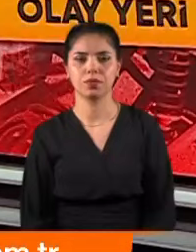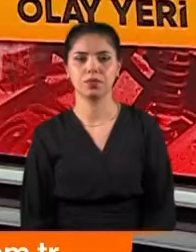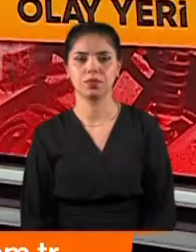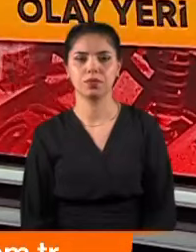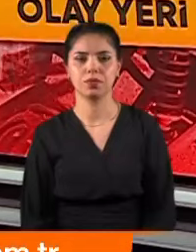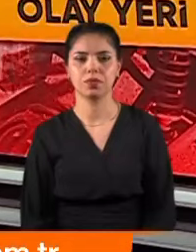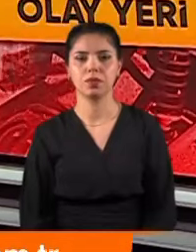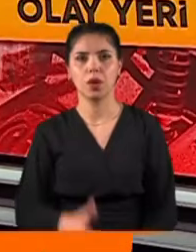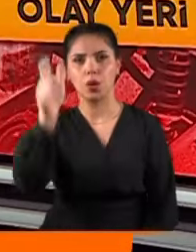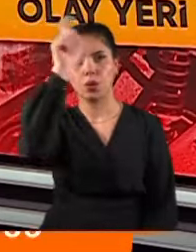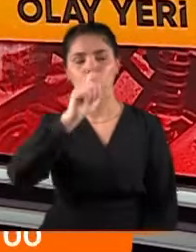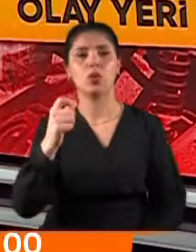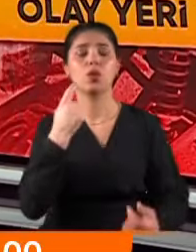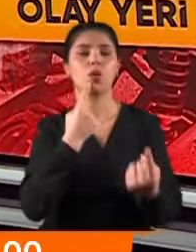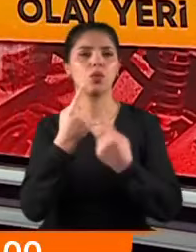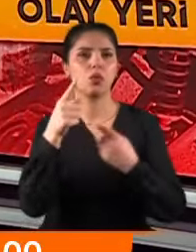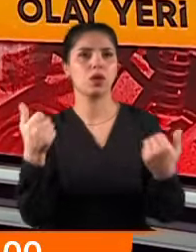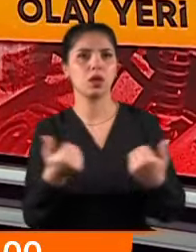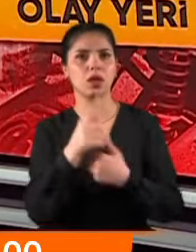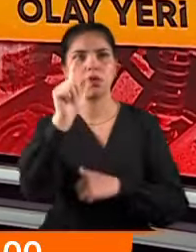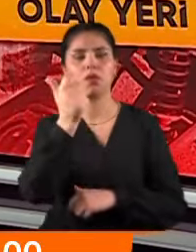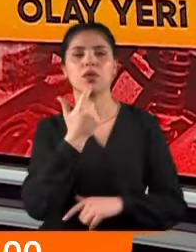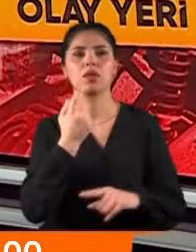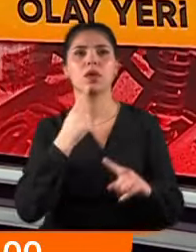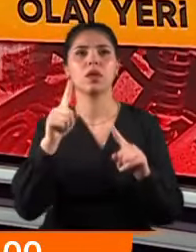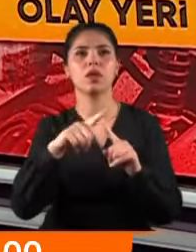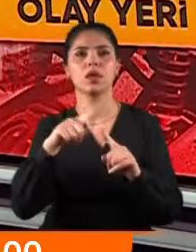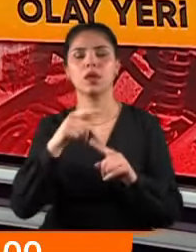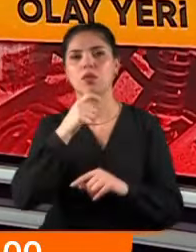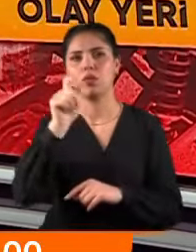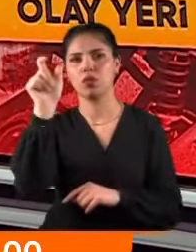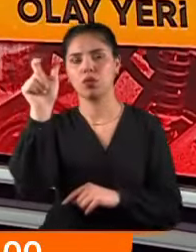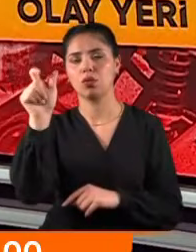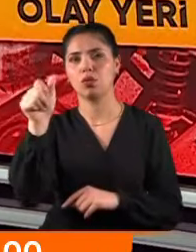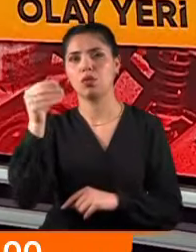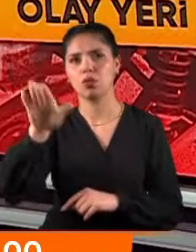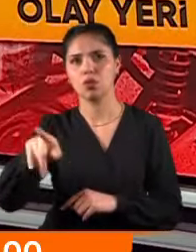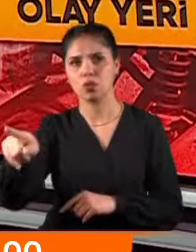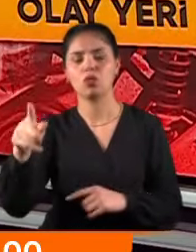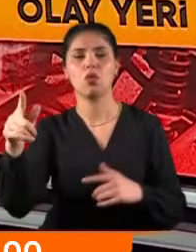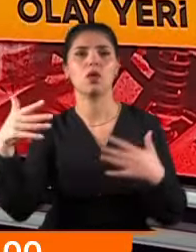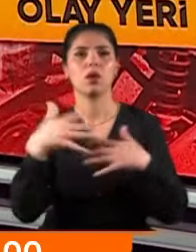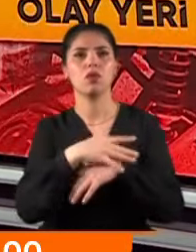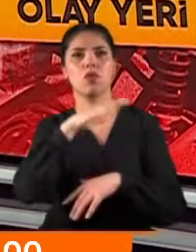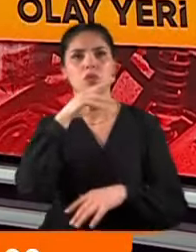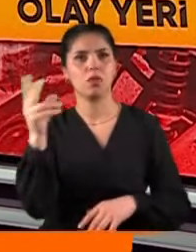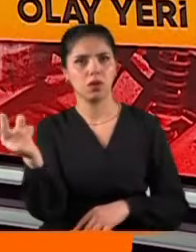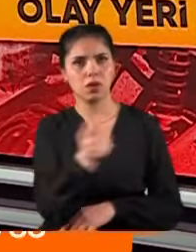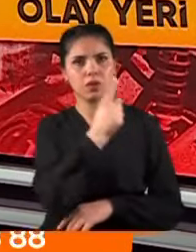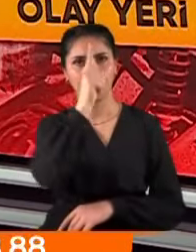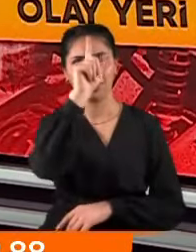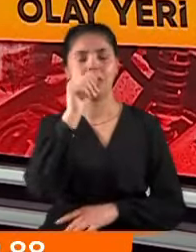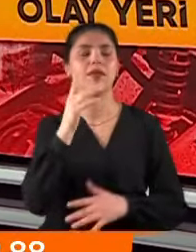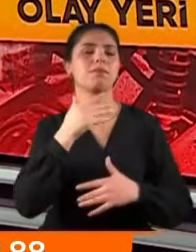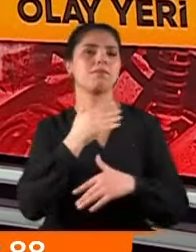Ve Türkiye'nin konuştuğu o kaza, 16 yaşındaki Tömür Cihan Timur, facianın yaşandığı gece yurt dışına kaçmıştı. Tek başına